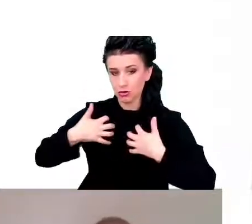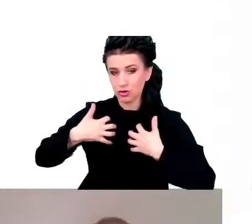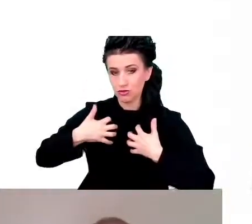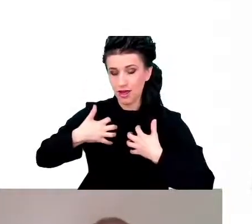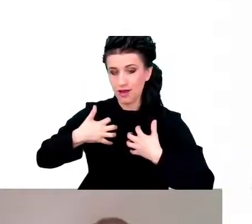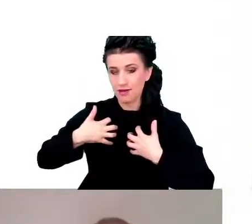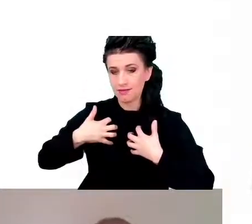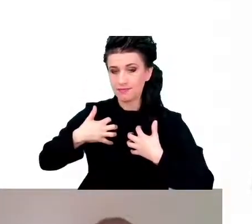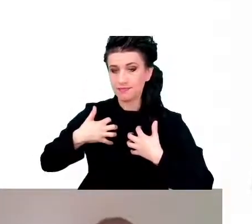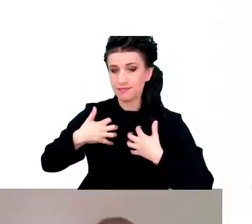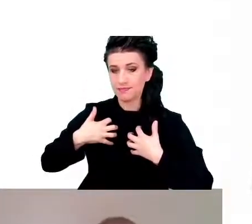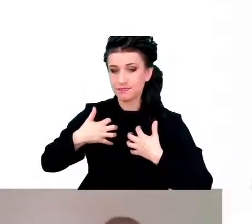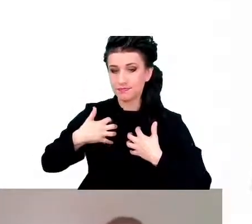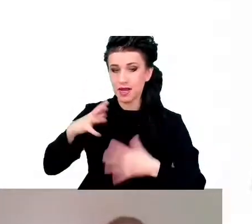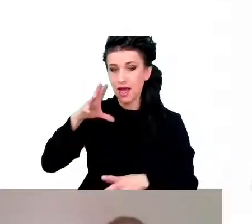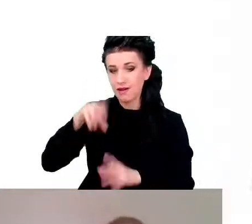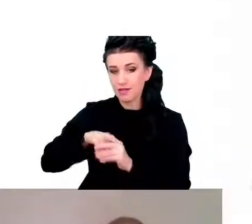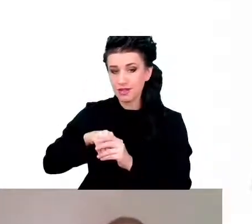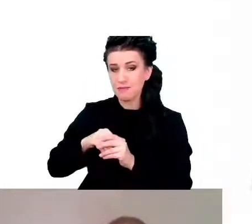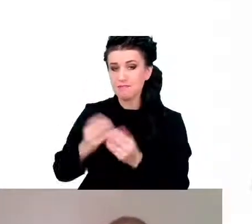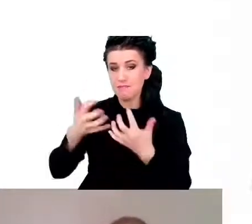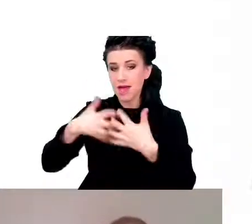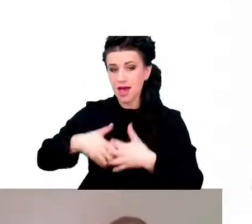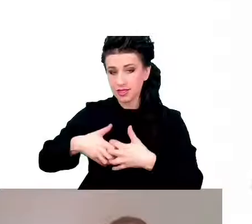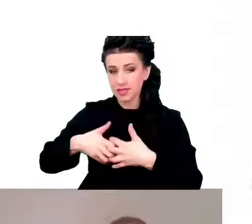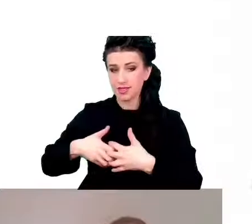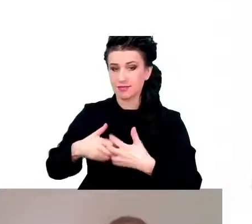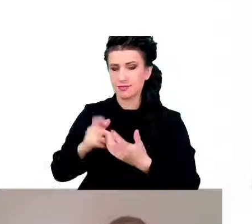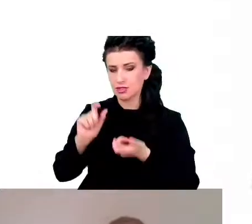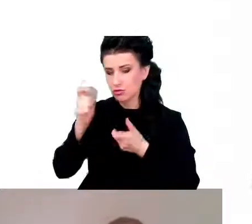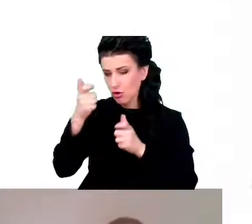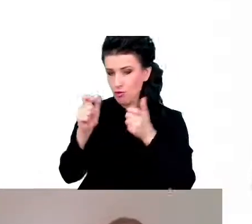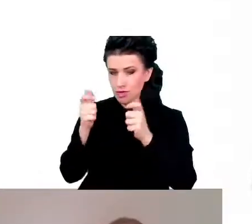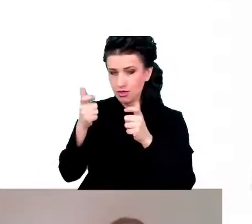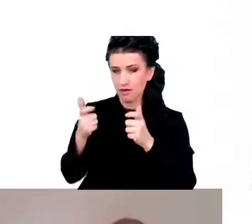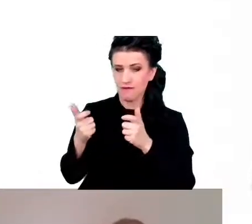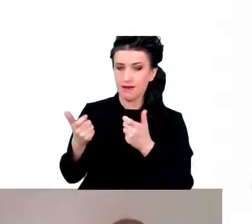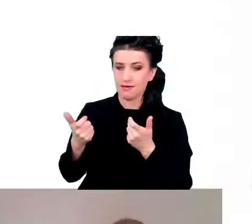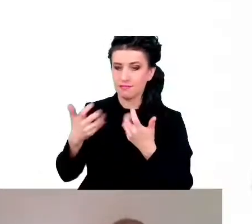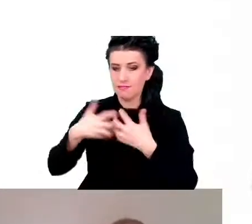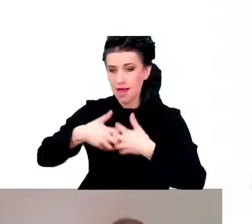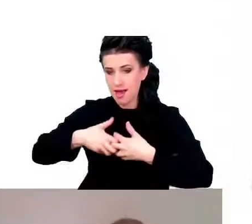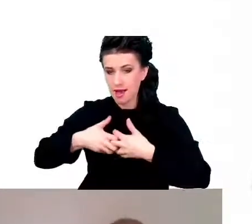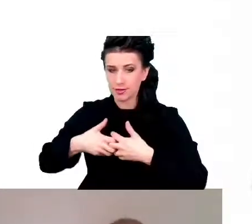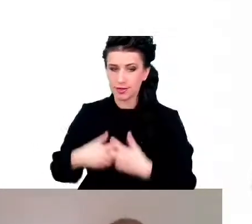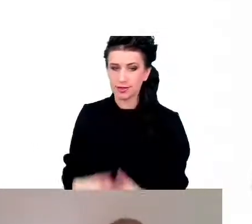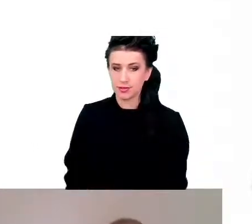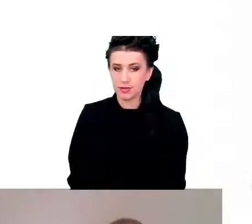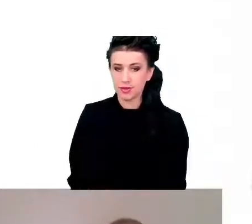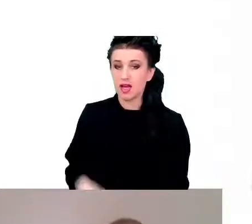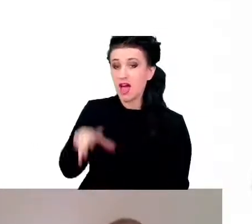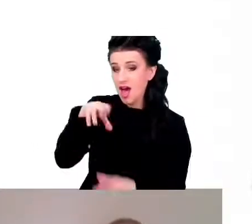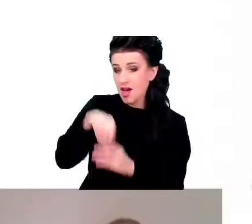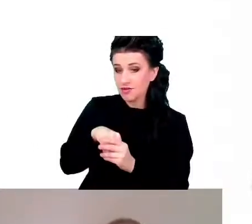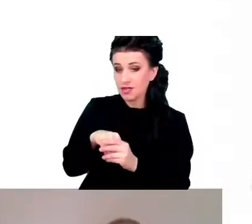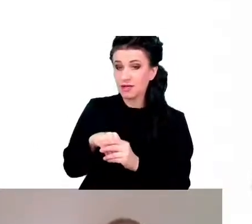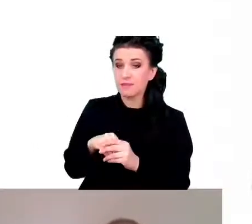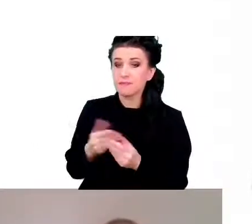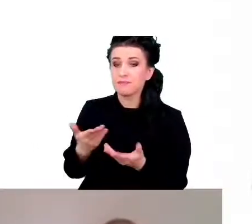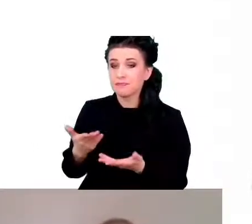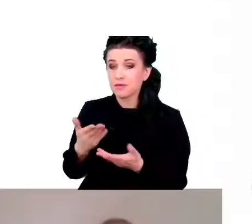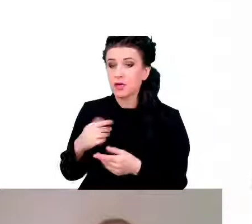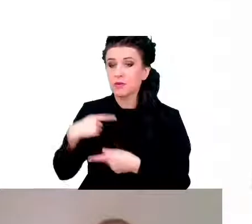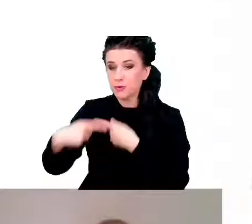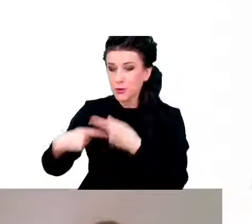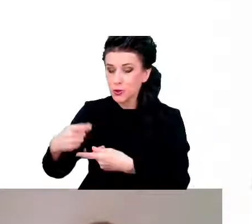mechanizmy, bardzo skomplikowane mechanizmy, w których te procesy starzenia